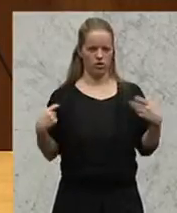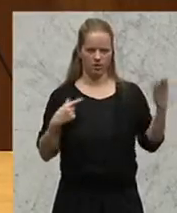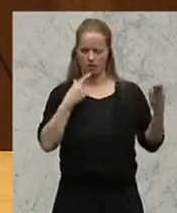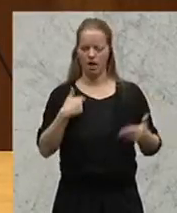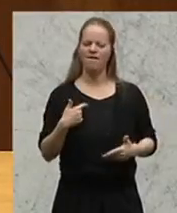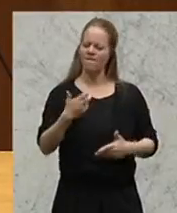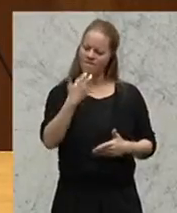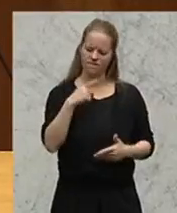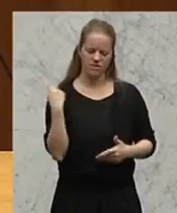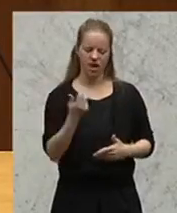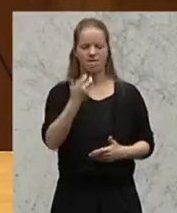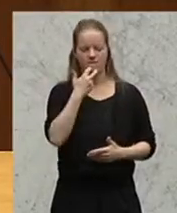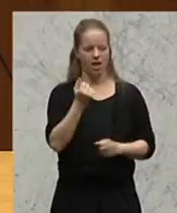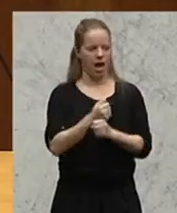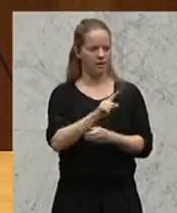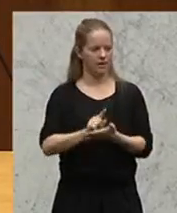Arbeitszeitverkürzung.